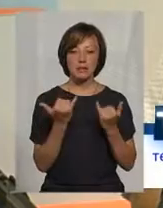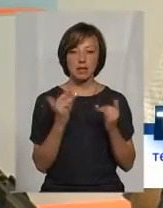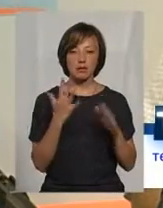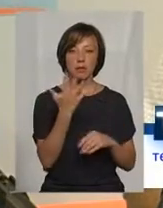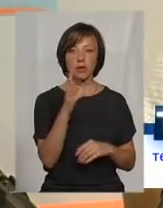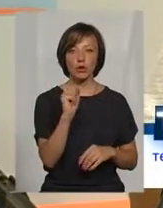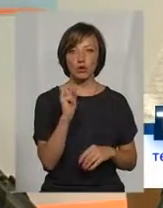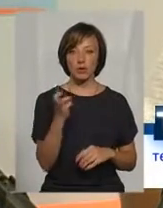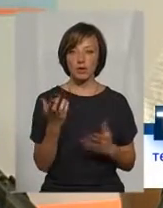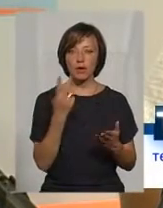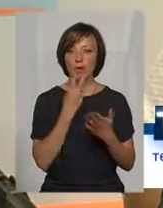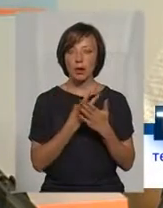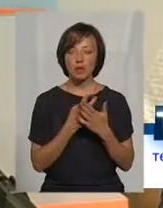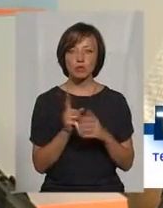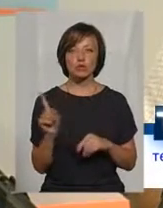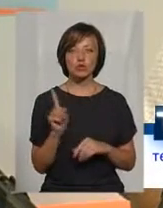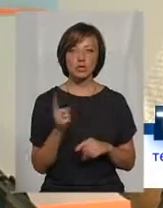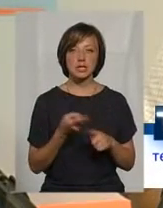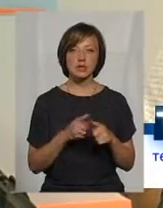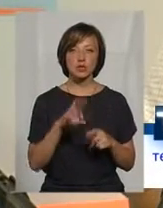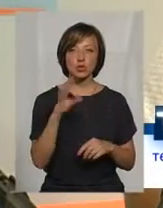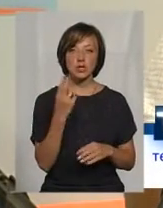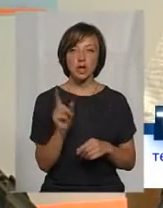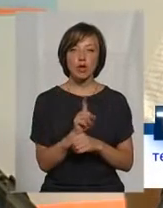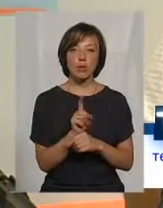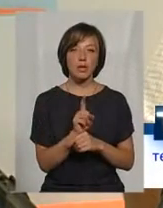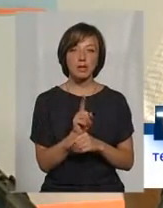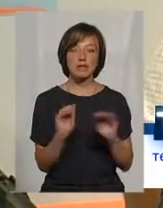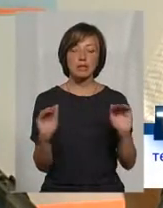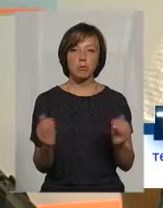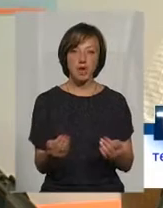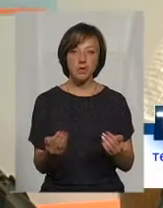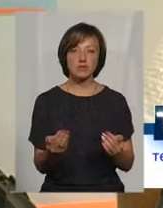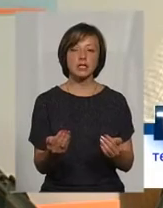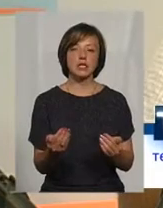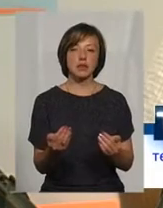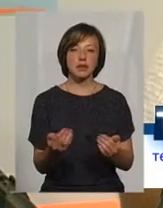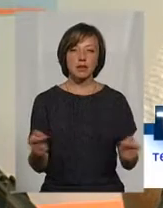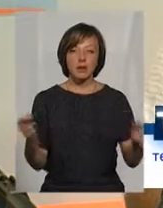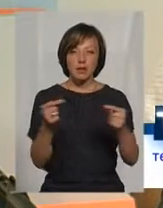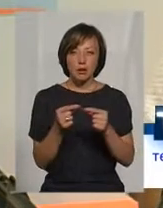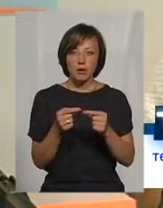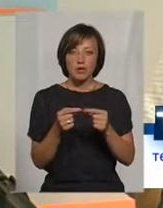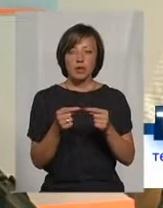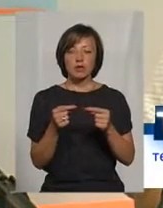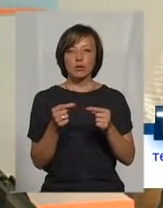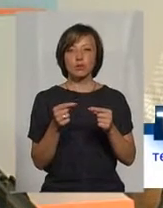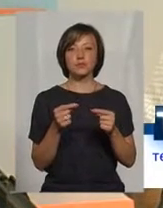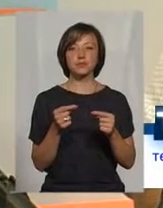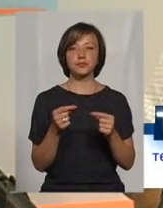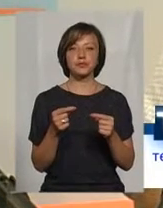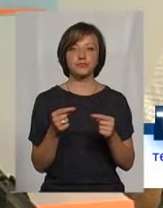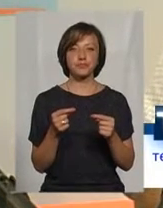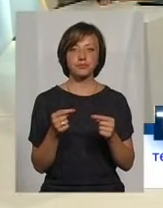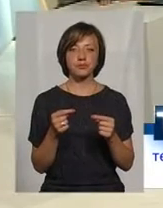кубічних метрів. Тобто, бачимо, що соціальний норматив, він зменшився, відповідно, практично, де-то вже, от,